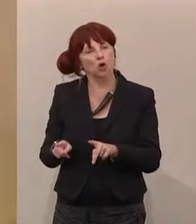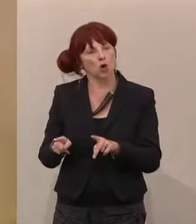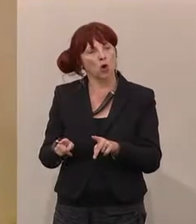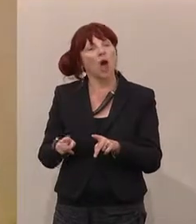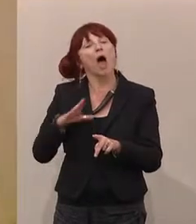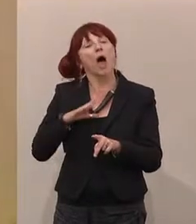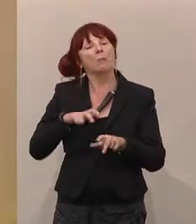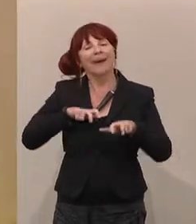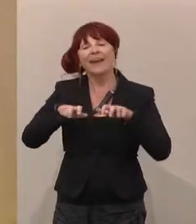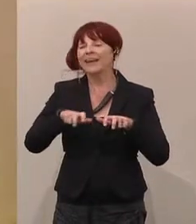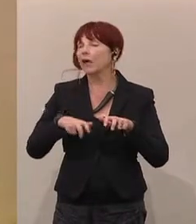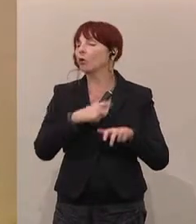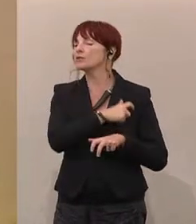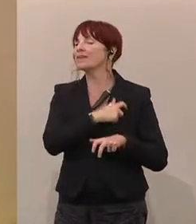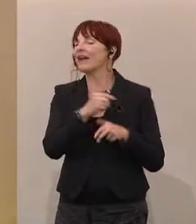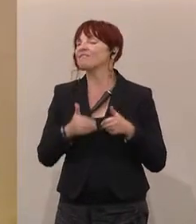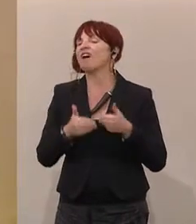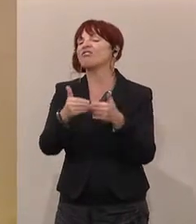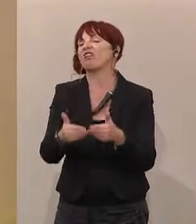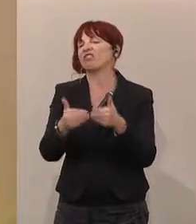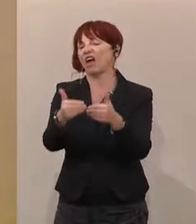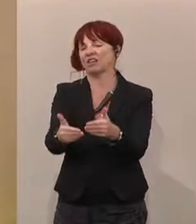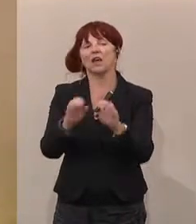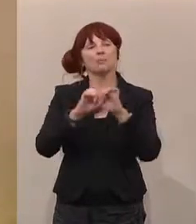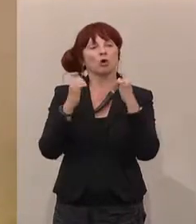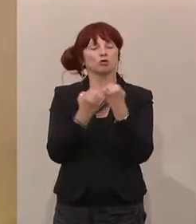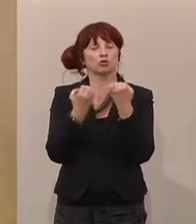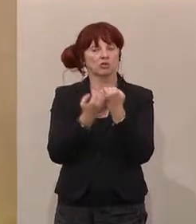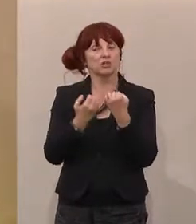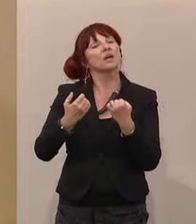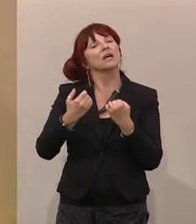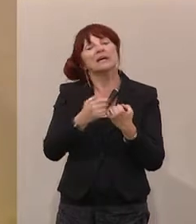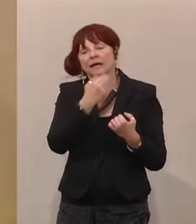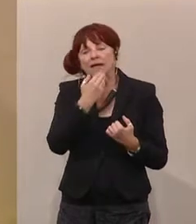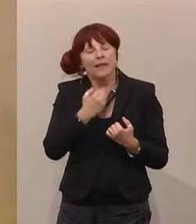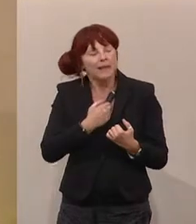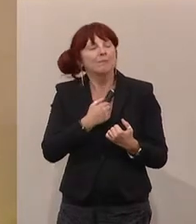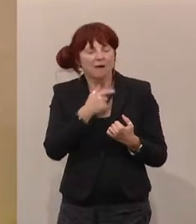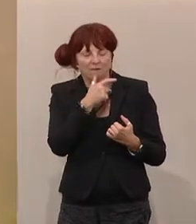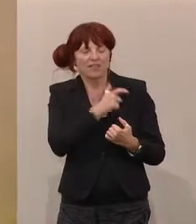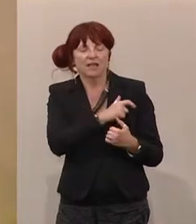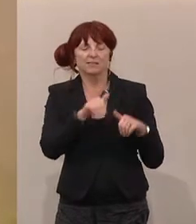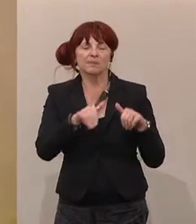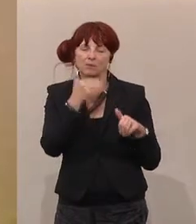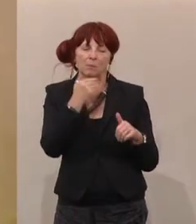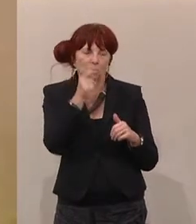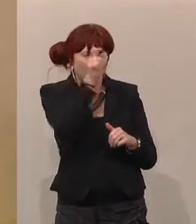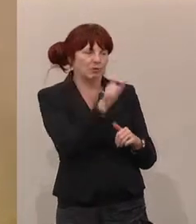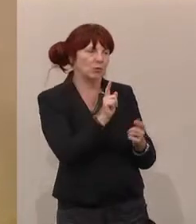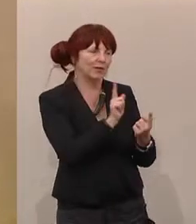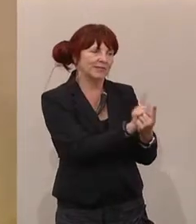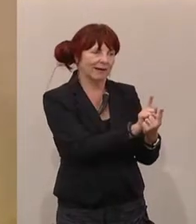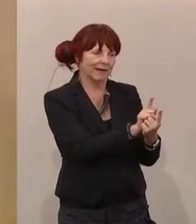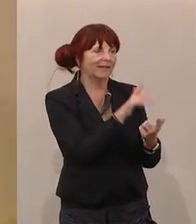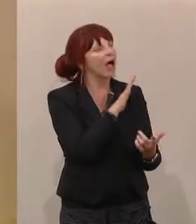vertagt. Sehr geehrter Finanzminister, hätte es Ihnen gerne persönlich gesagt, er ist leider hinausgegangen. Der EU-Ratsvorsitz wäre eine sehr gute